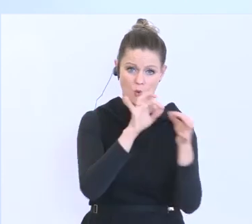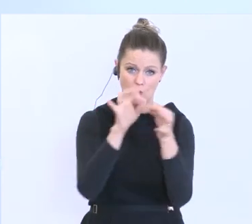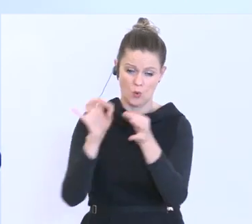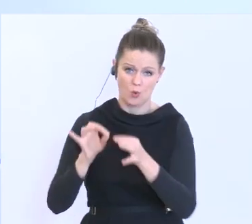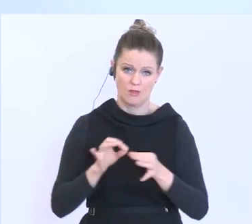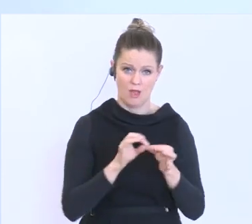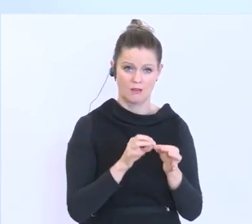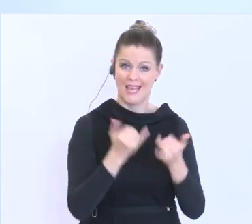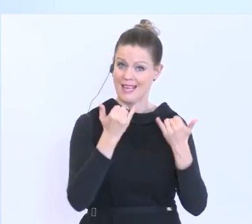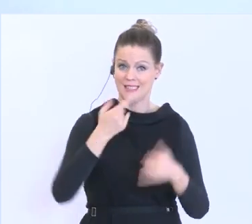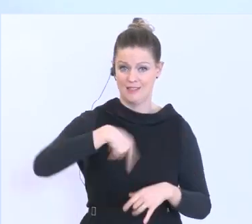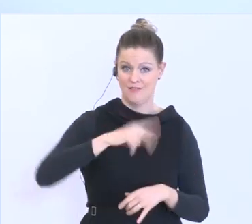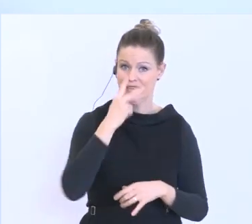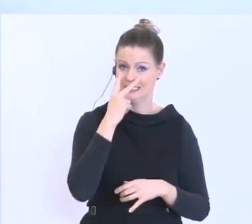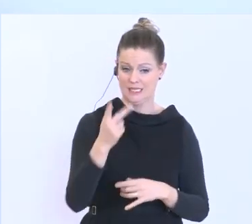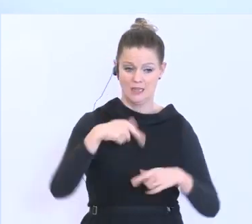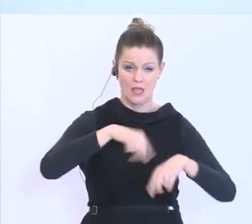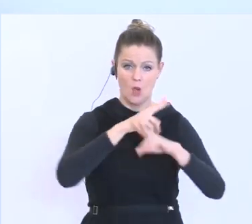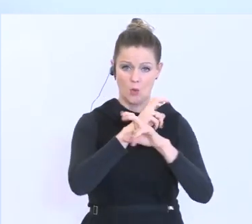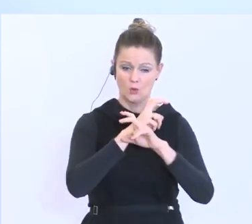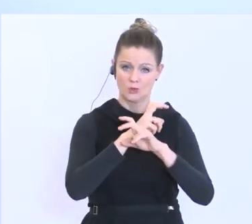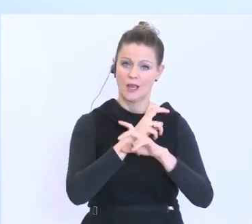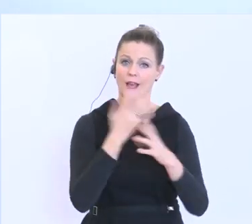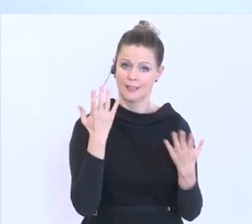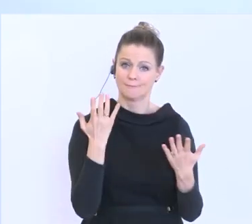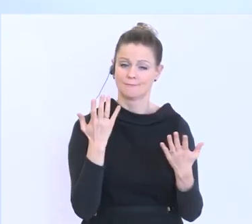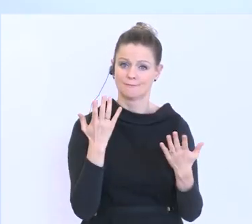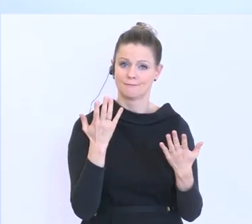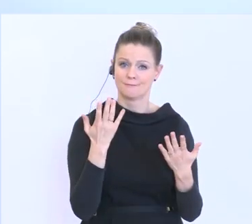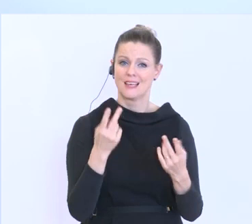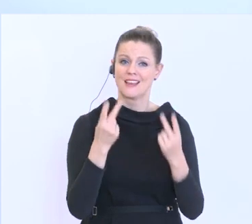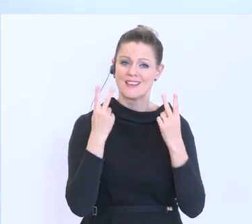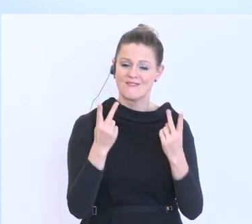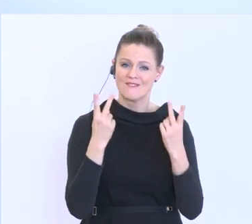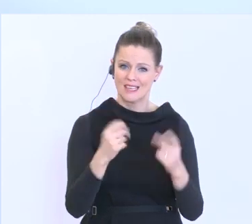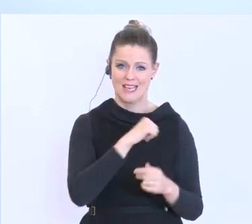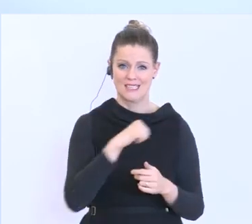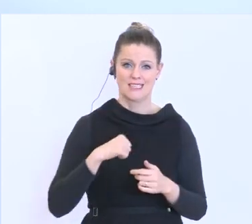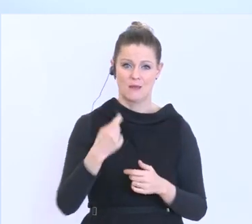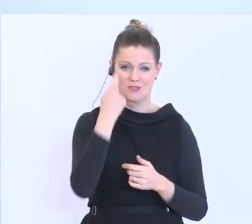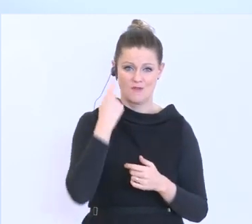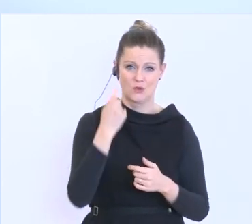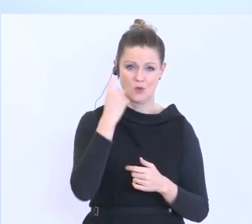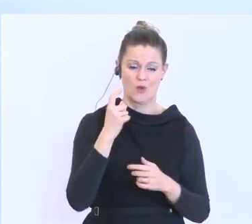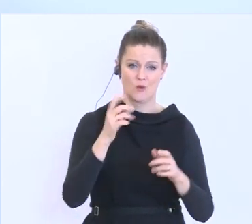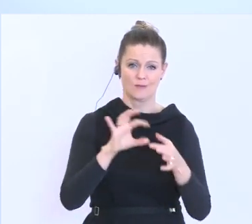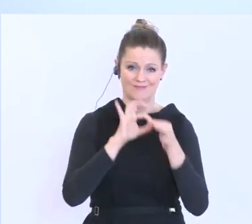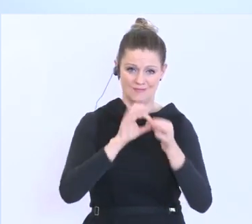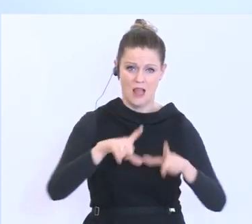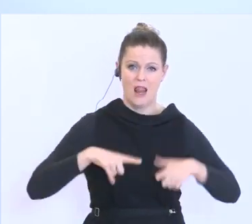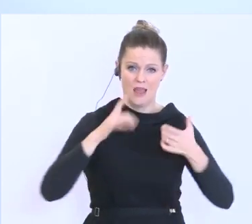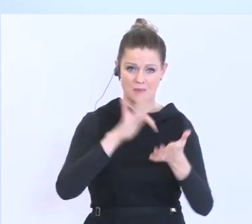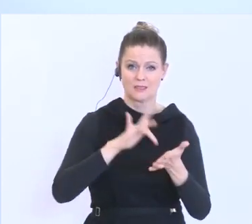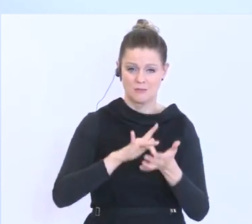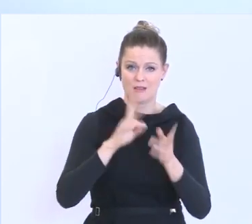Österreich sehen, dass wir sehr gut beraten sind, auf einen hohen Selbstversorgungsgrad mit Lebensmitteln eben auch